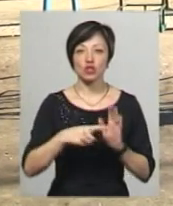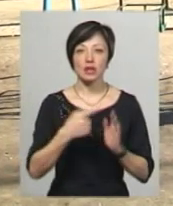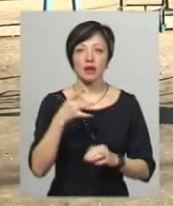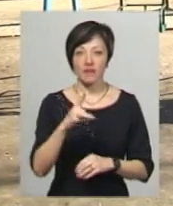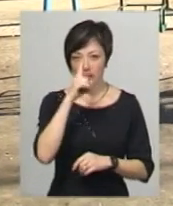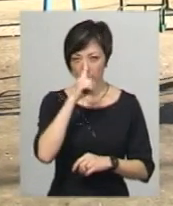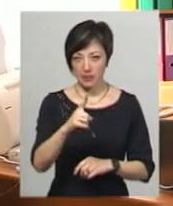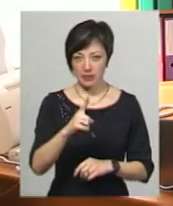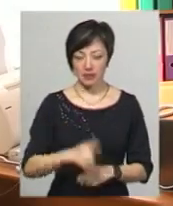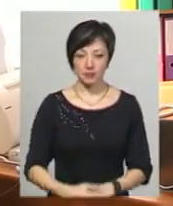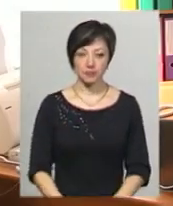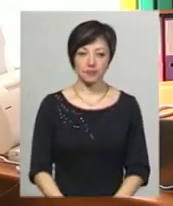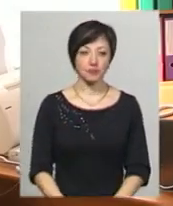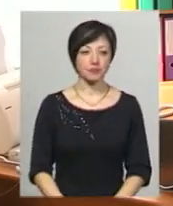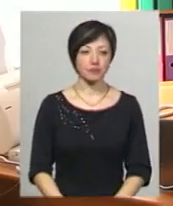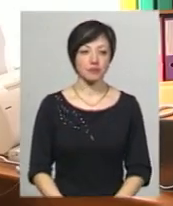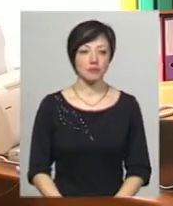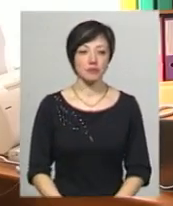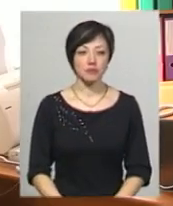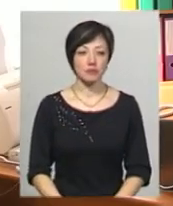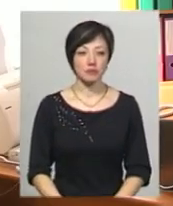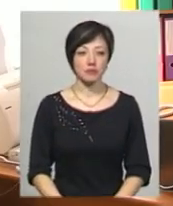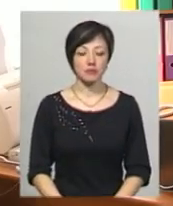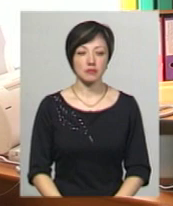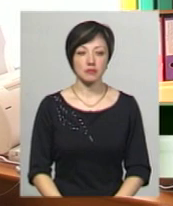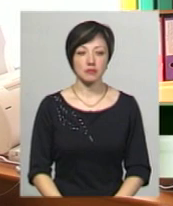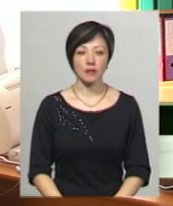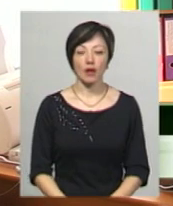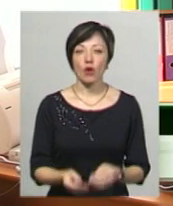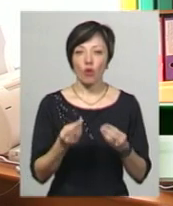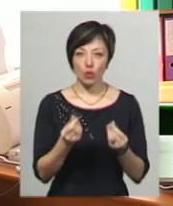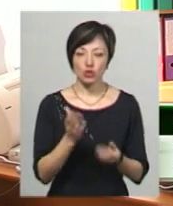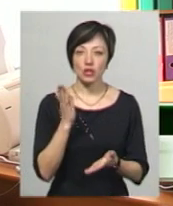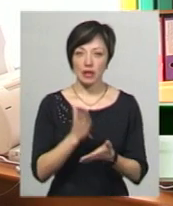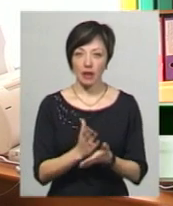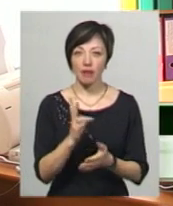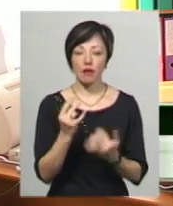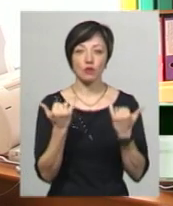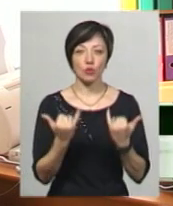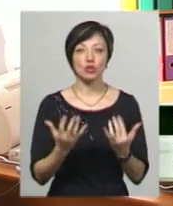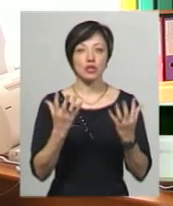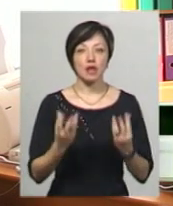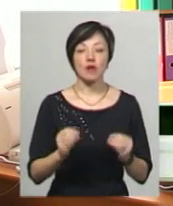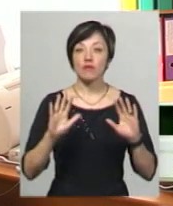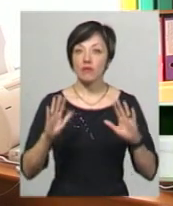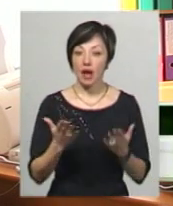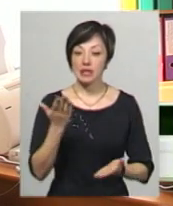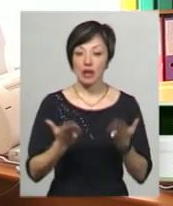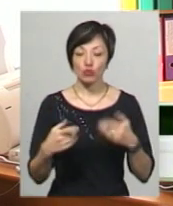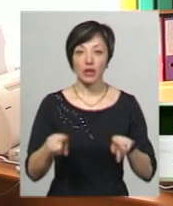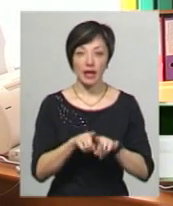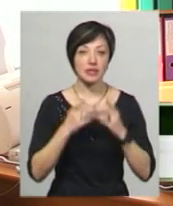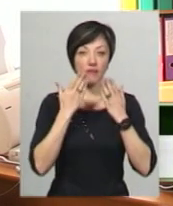гривень на місяць. Кошти, вони є на сьогоднішній день. У разі, якщо будуть такі